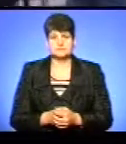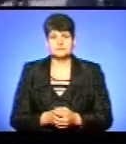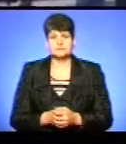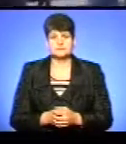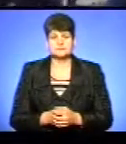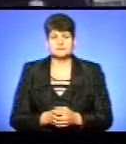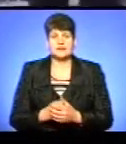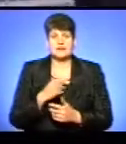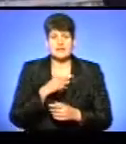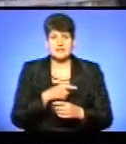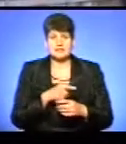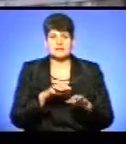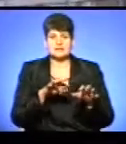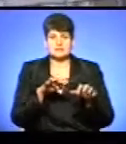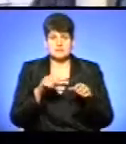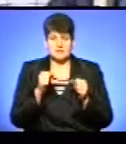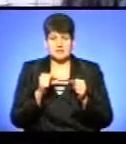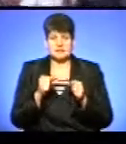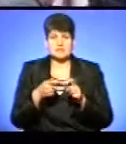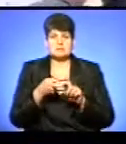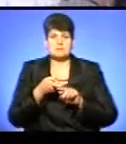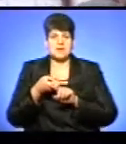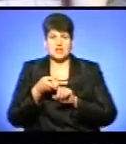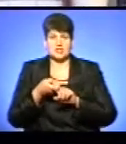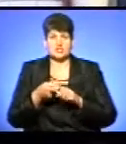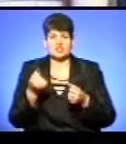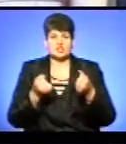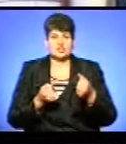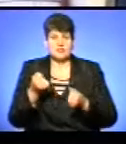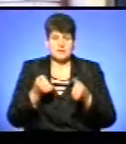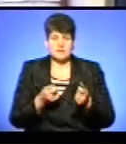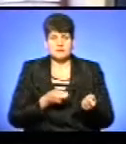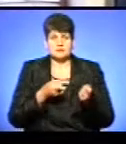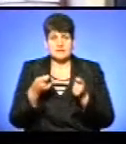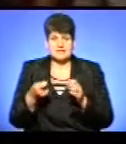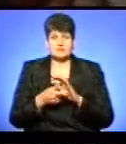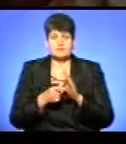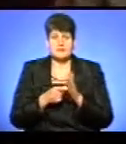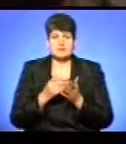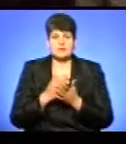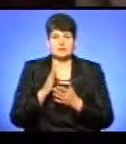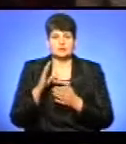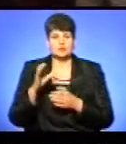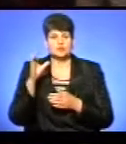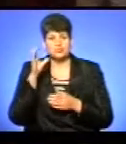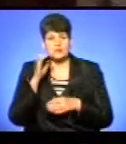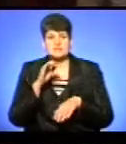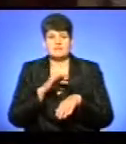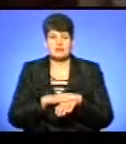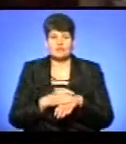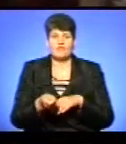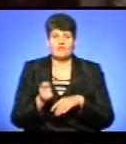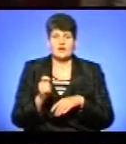Їх вивантажили з причепа та занесли до приміщення, де мало відбутися слухання справи за фактом вилову риби у